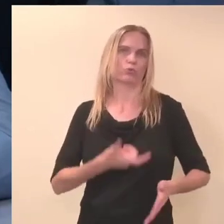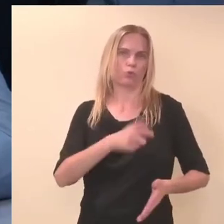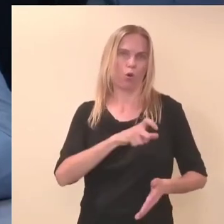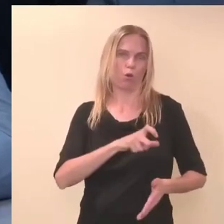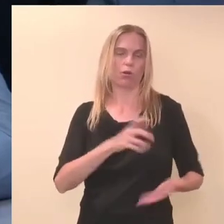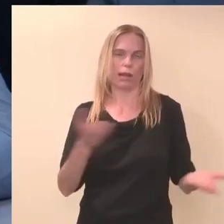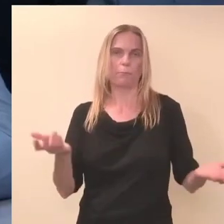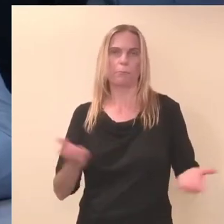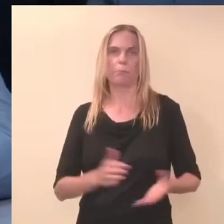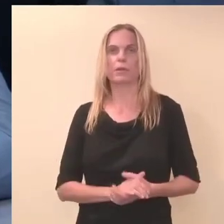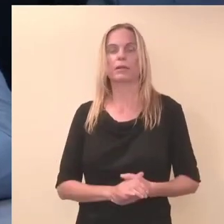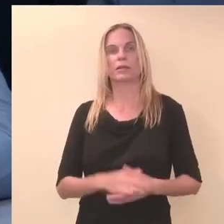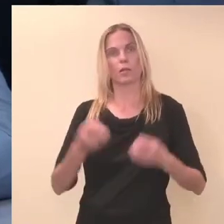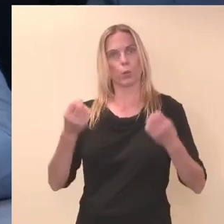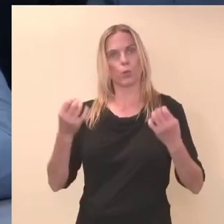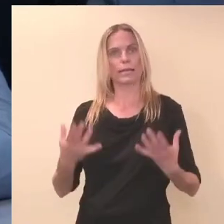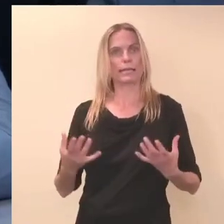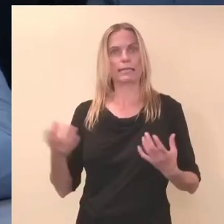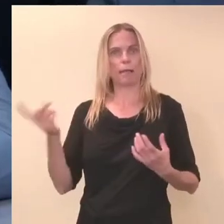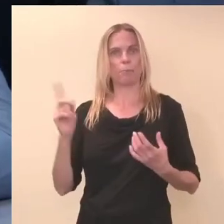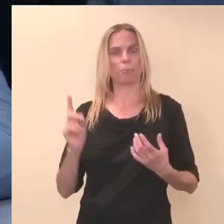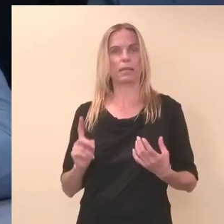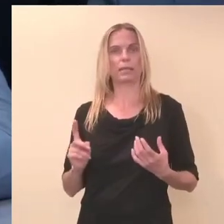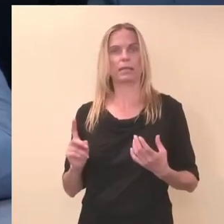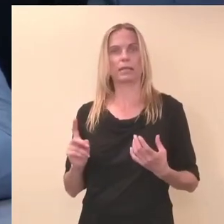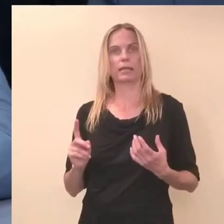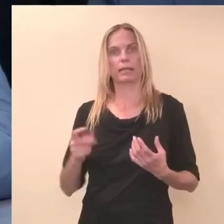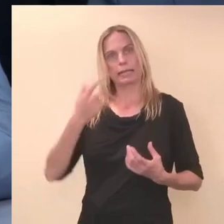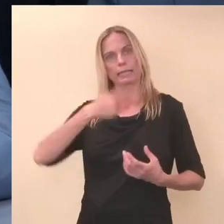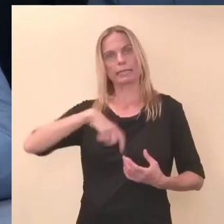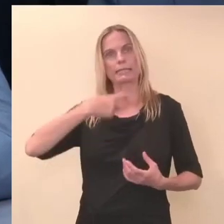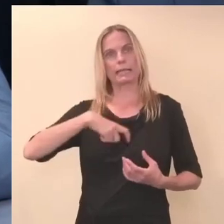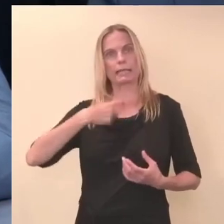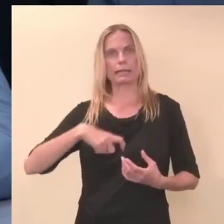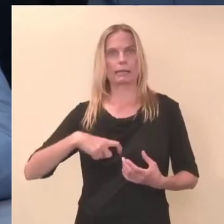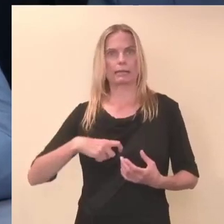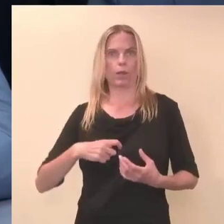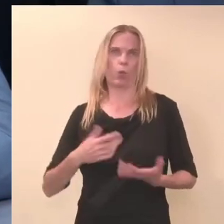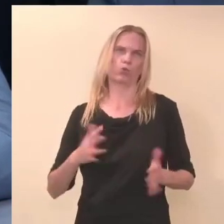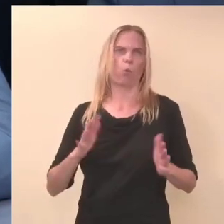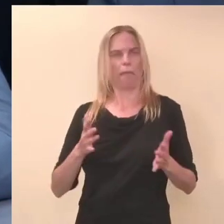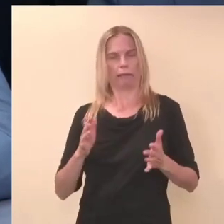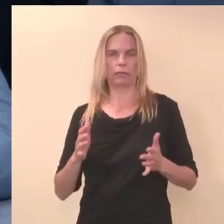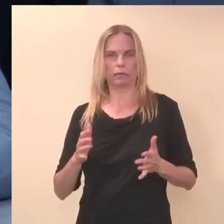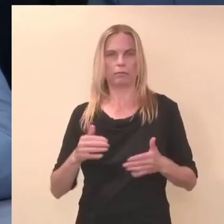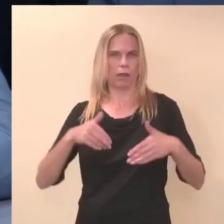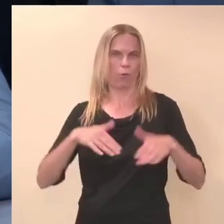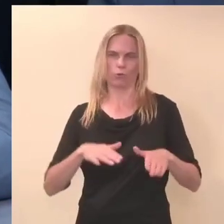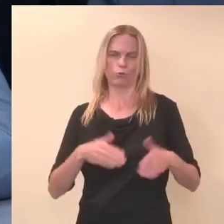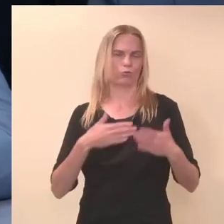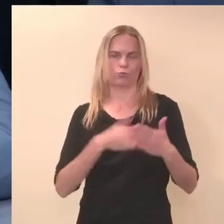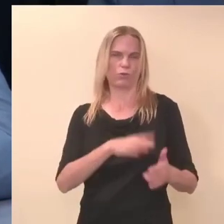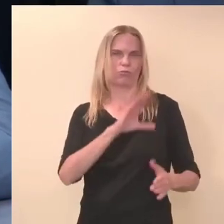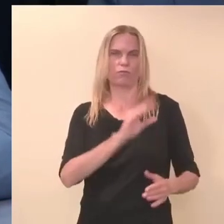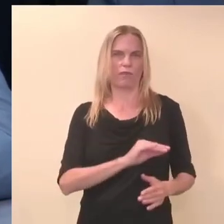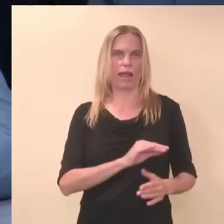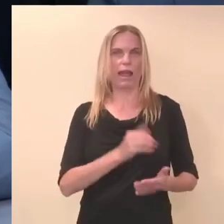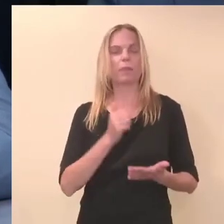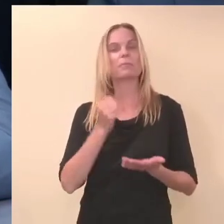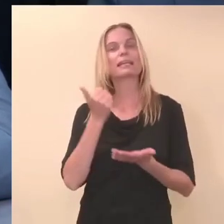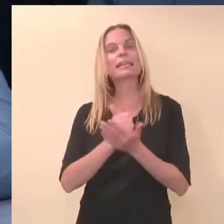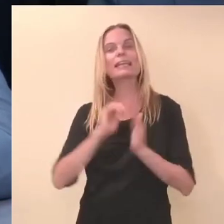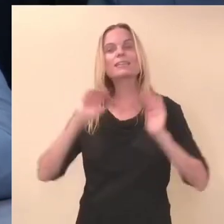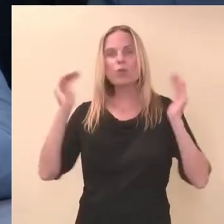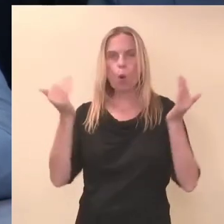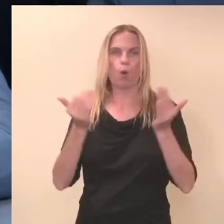kui lihtsalt mingisugune nagu isiklik või subjektiivne otsus, et tavaliselt see keskkond, mis meie ümber on, mõjutab